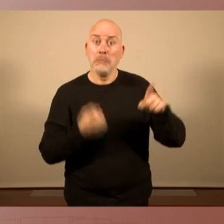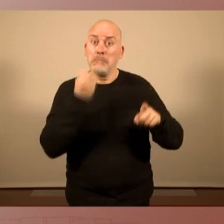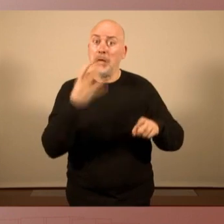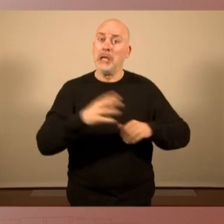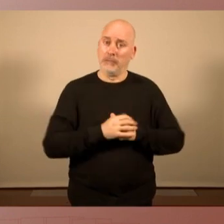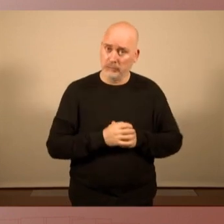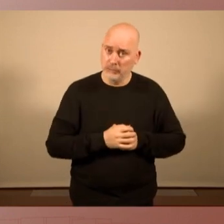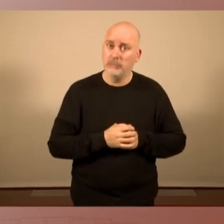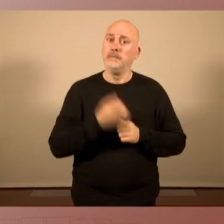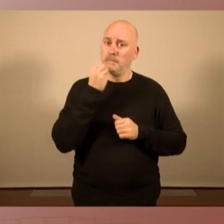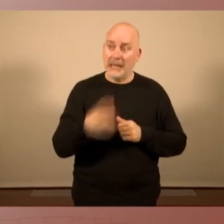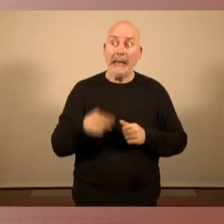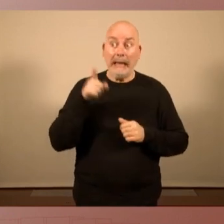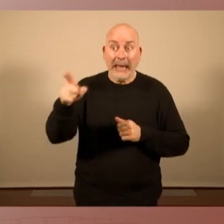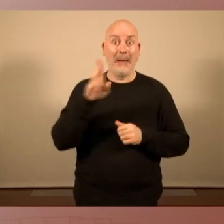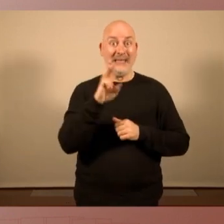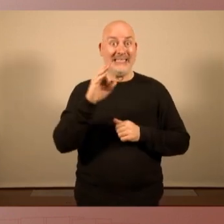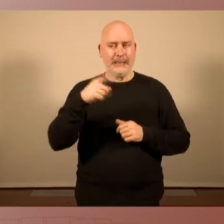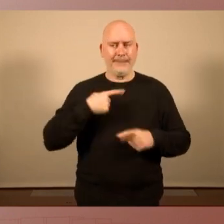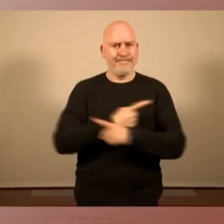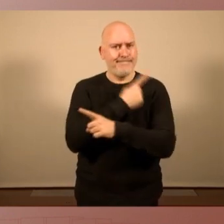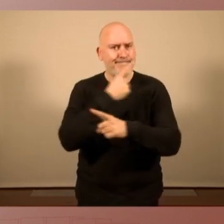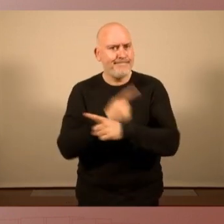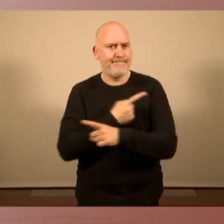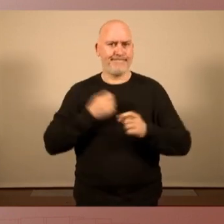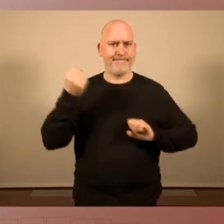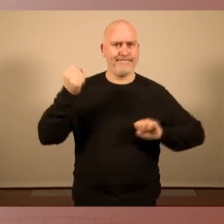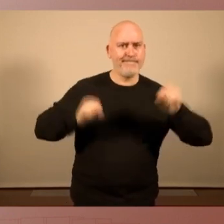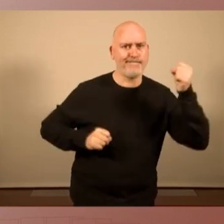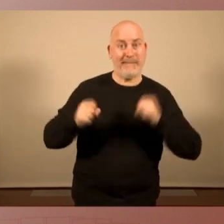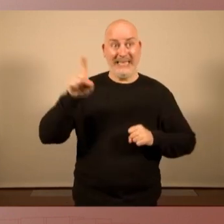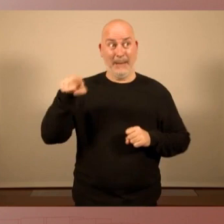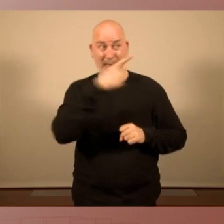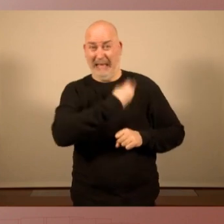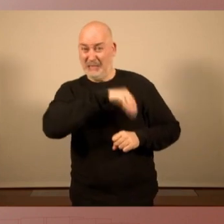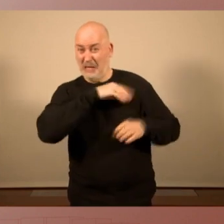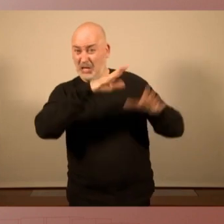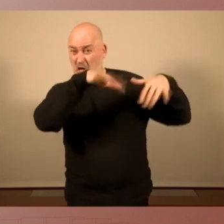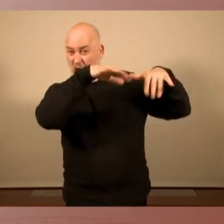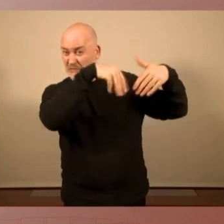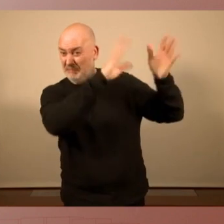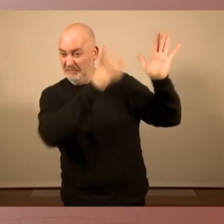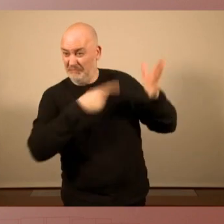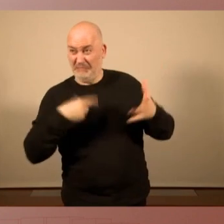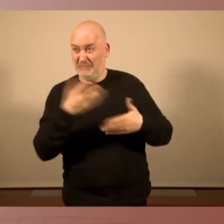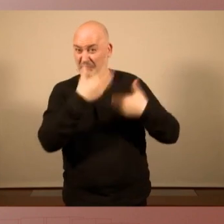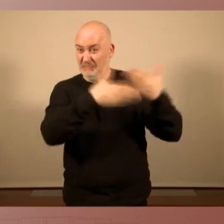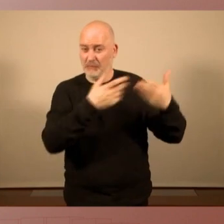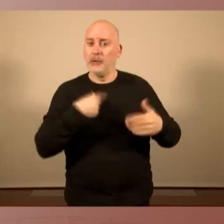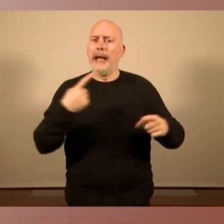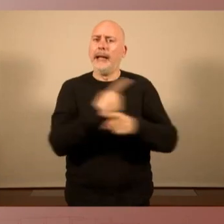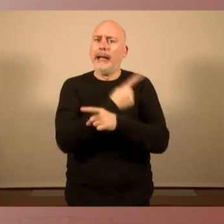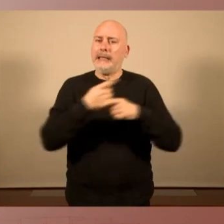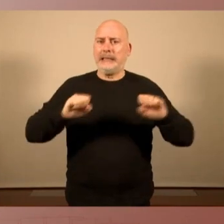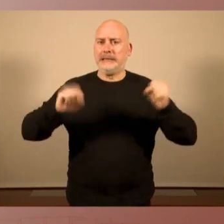Fan bé d'estar nerviosos. Vostès i tot el règim i tot l'aparell de l'estat espanyol. Fan bé d'estar nerviosos.